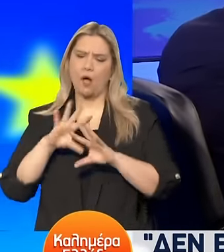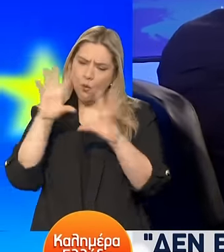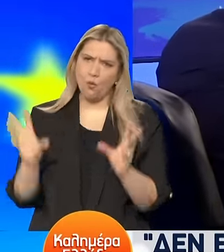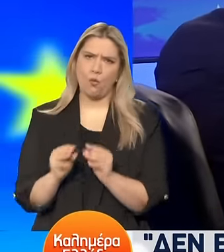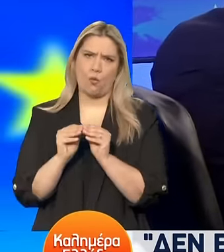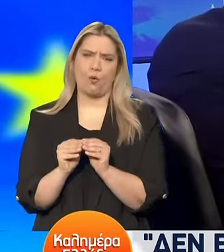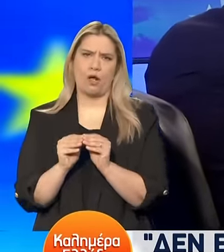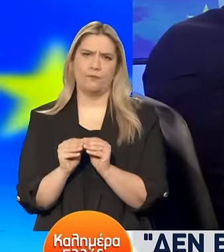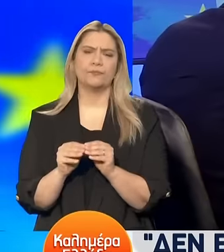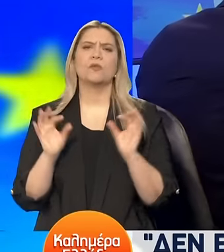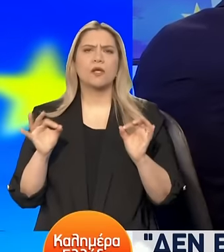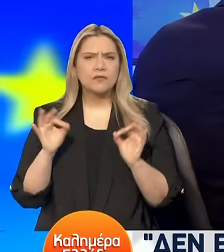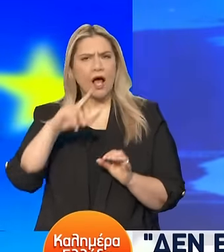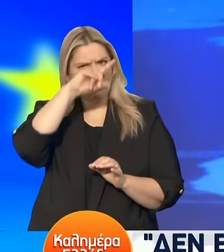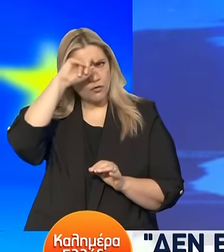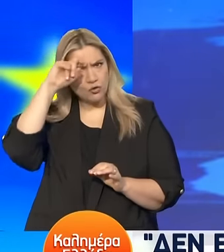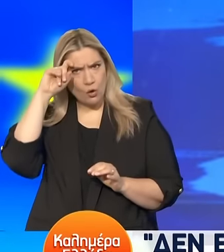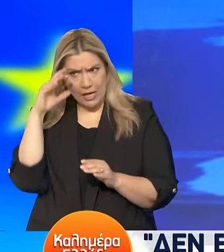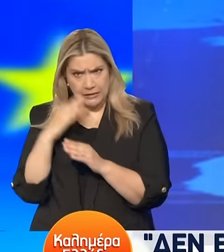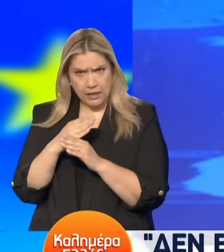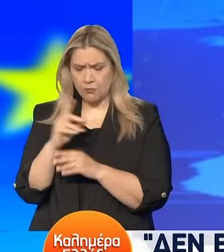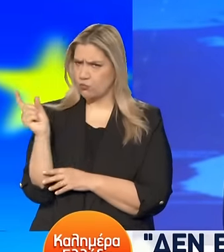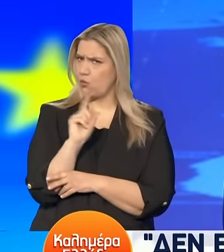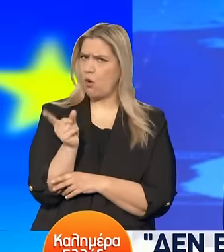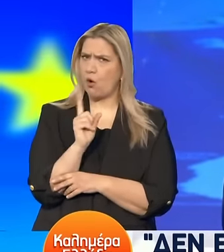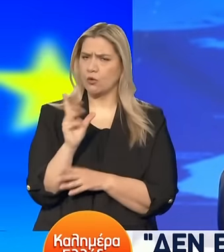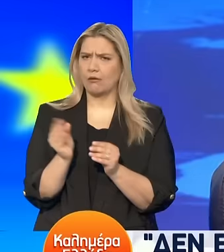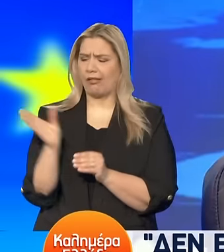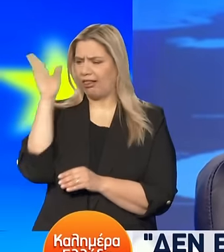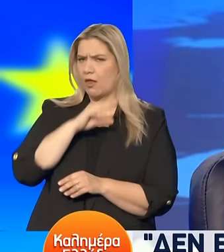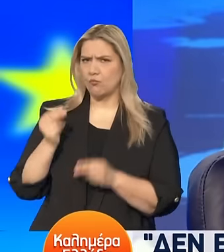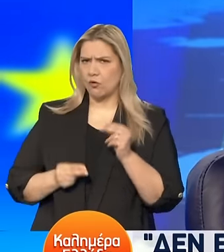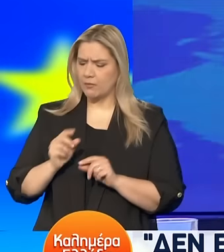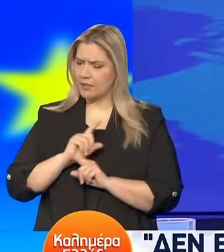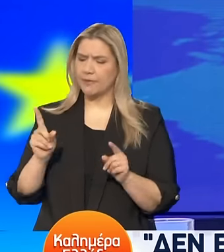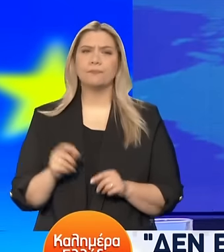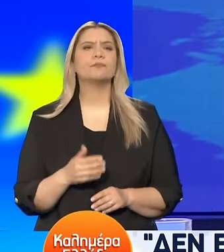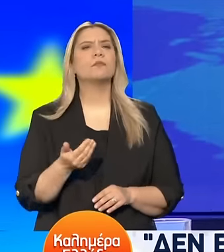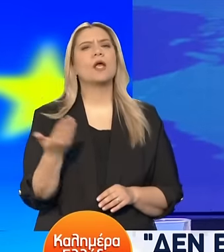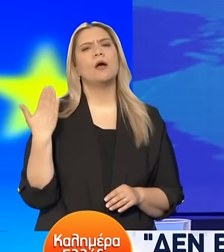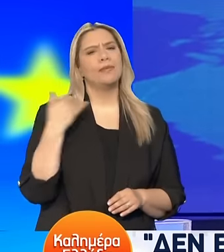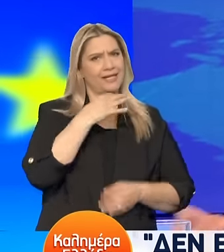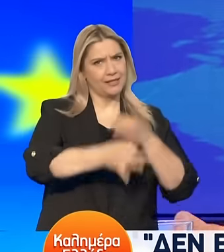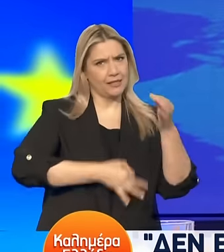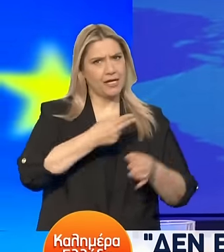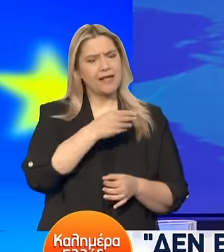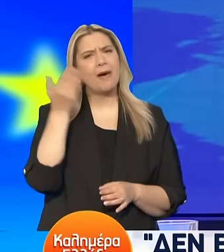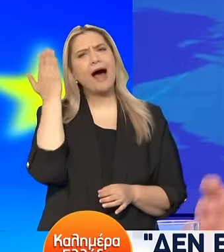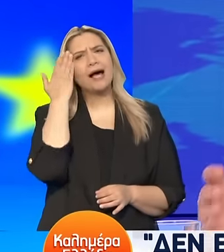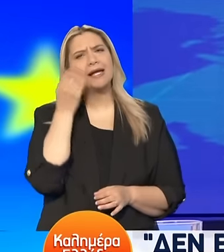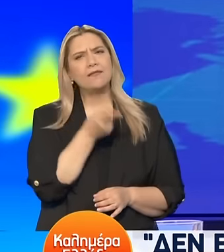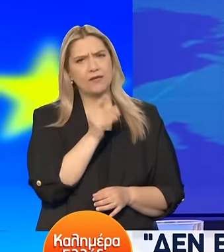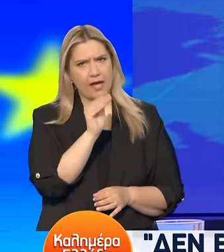δυσκολίες θα κρύψουμε, ούτε θα βάλουμε προβλήματα κάτω από το χαλί. Μιλήσατε για την ακρίβεια και στις δημοσκοπήσεις.